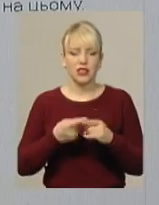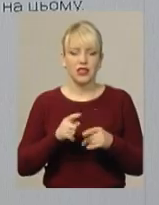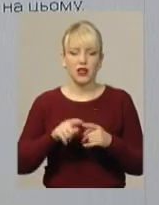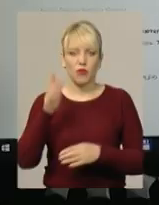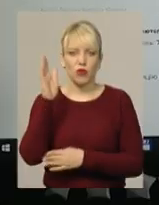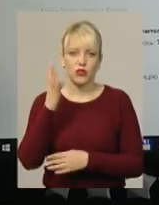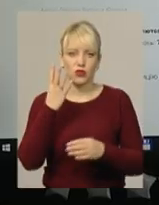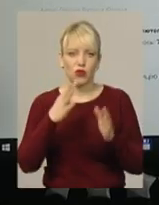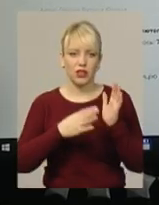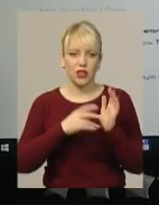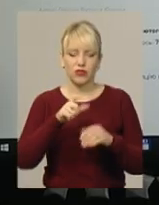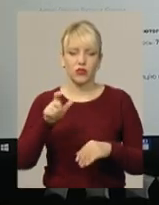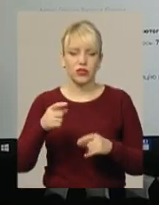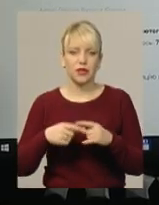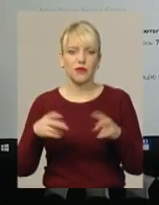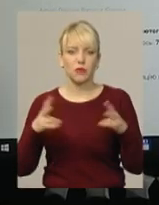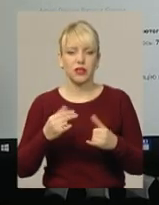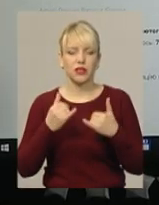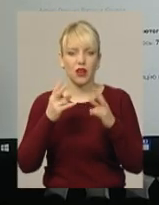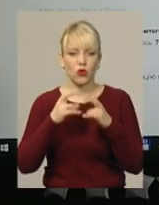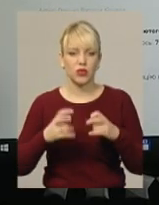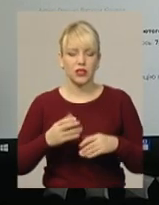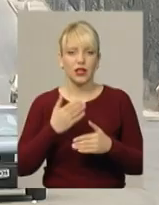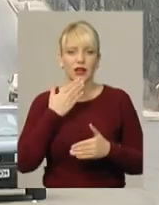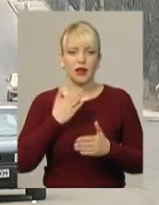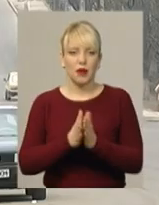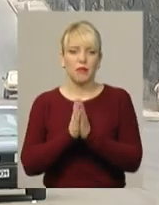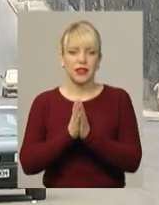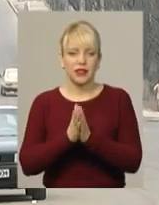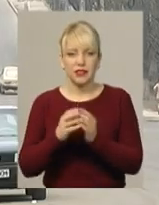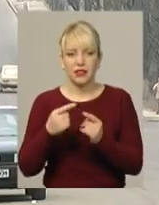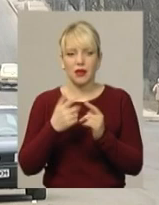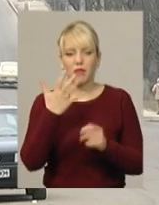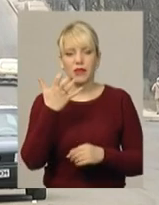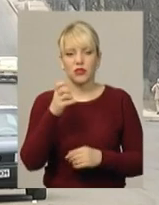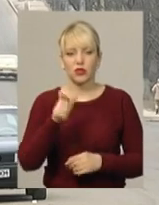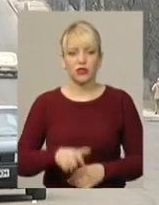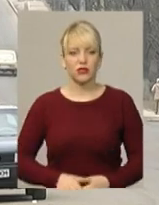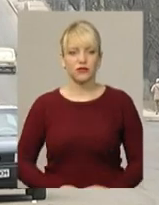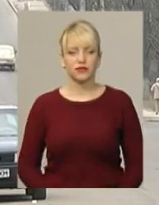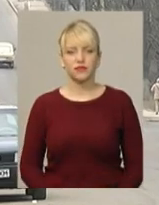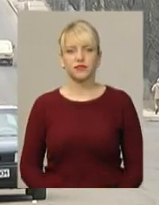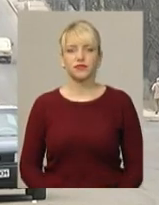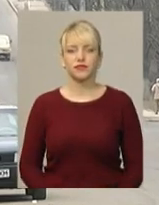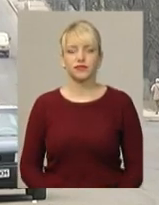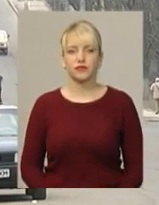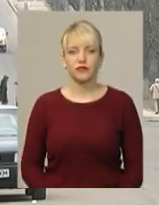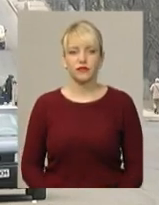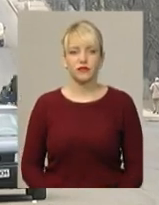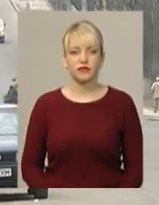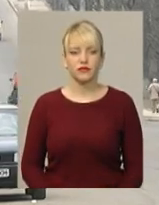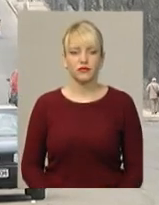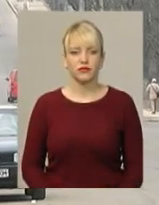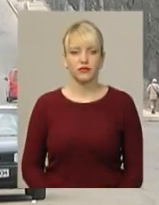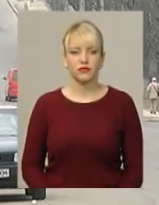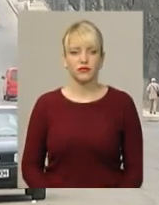49 осіб, із необхідних для розгляду петиції – 500. Наталія Ясідова, Володимир Паламар, Олександр Горішевський. Новини